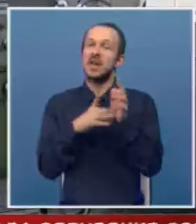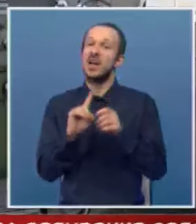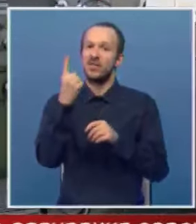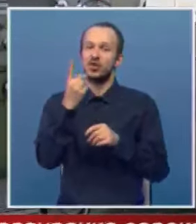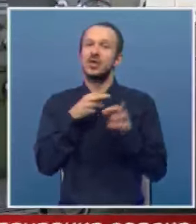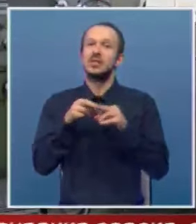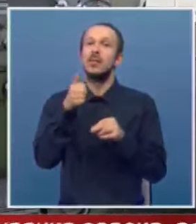više za poreze i doprinost.